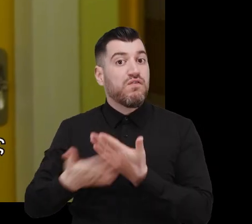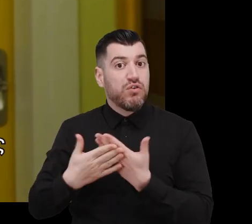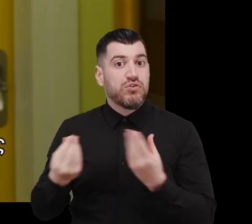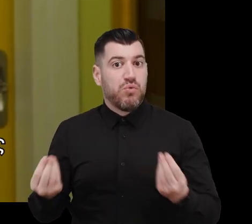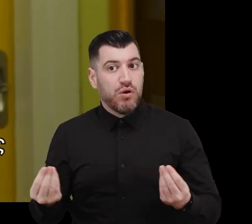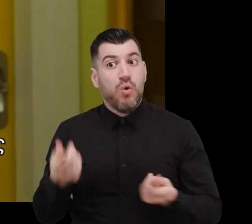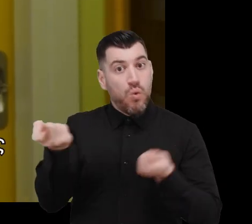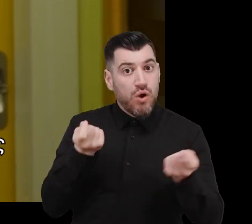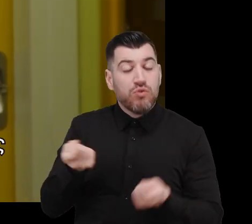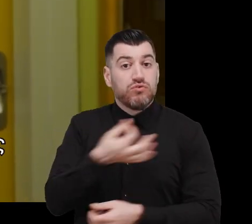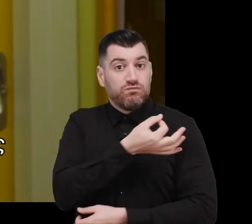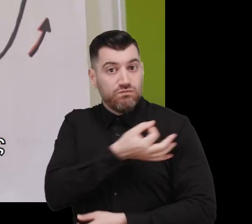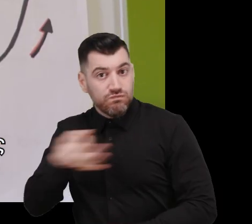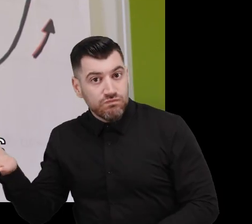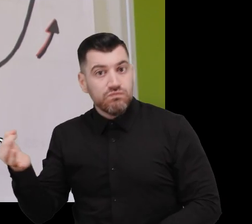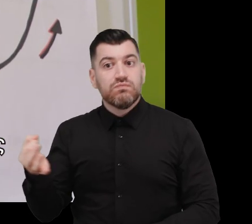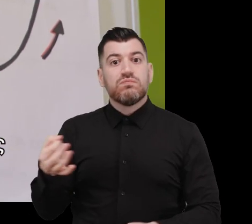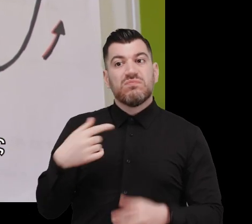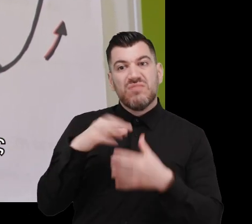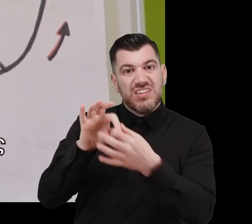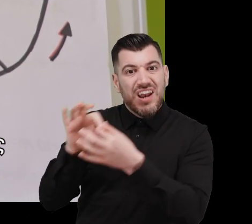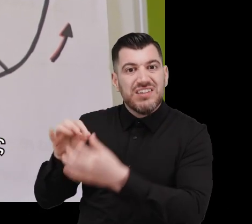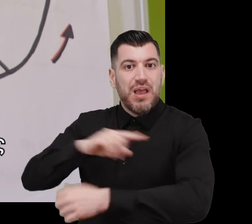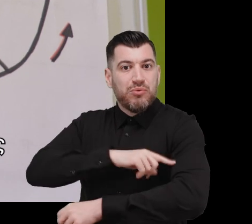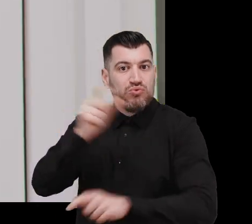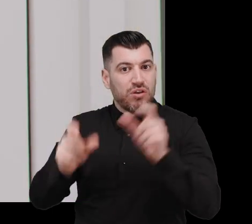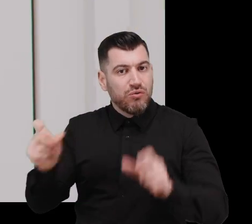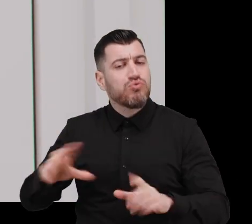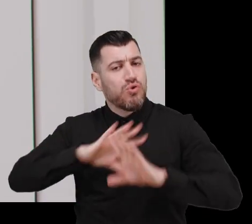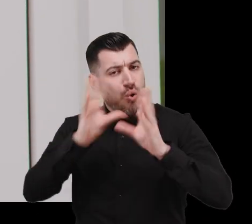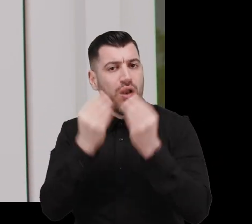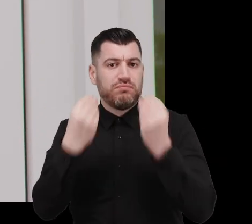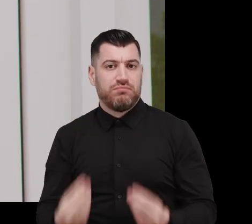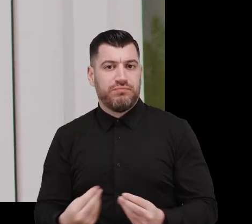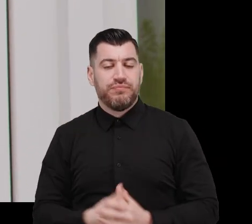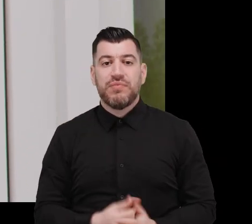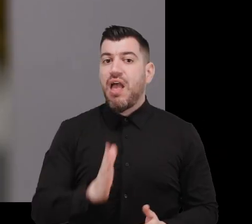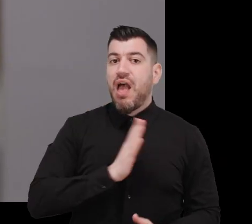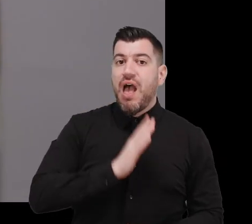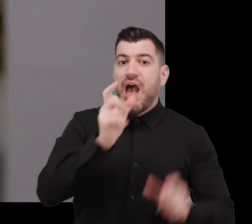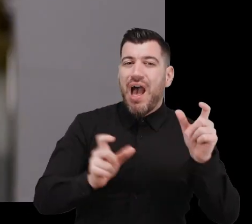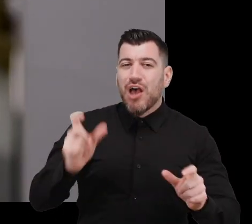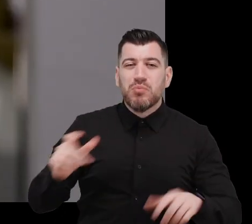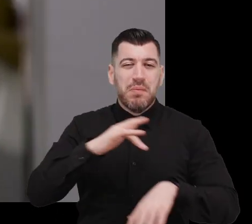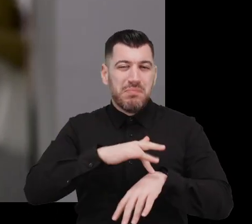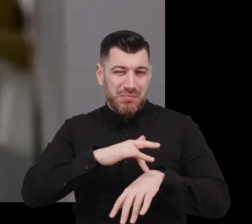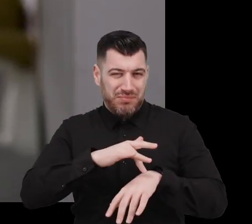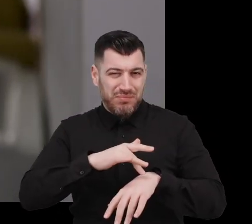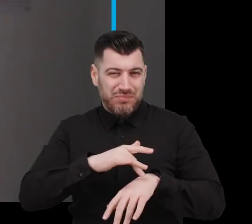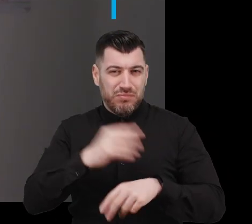πάρα πολύ καλή οργάνωση και συνεργασία με τους θεραπευτές και πιστεύω όλα να πάνε καλά. Για συμπολίτες μας με προβλήματα ψυχικής υγείας